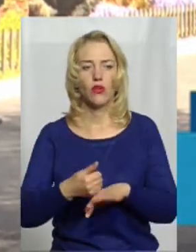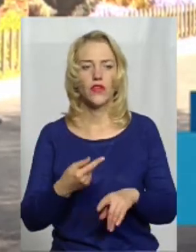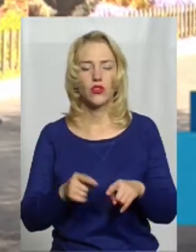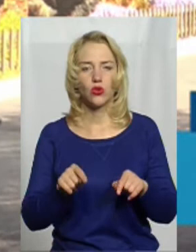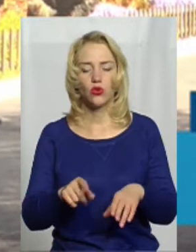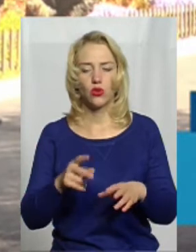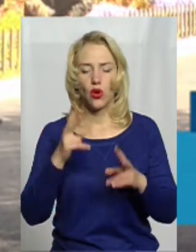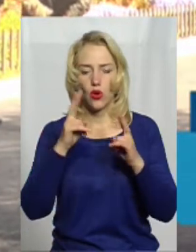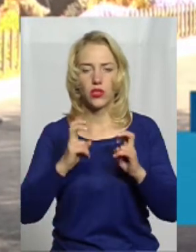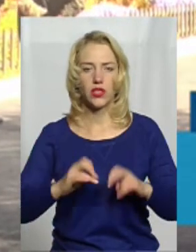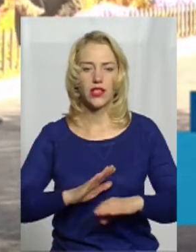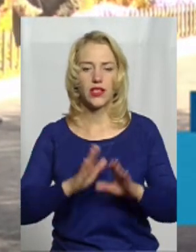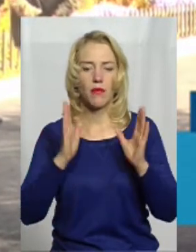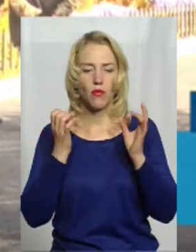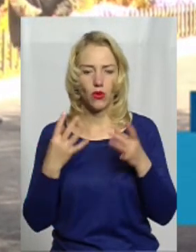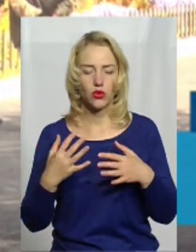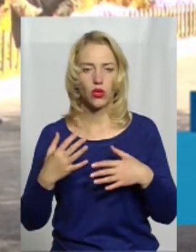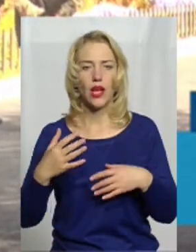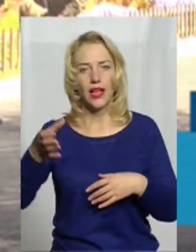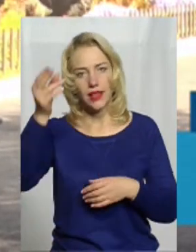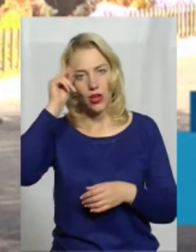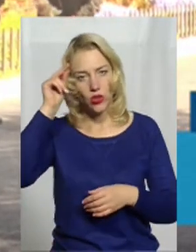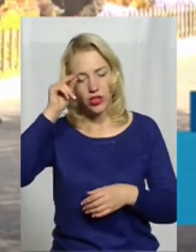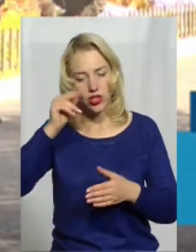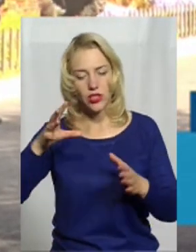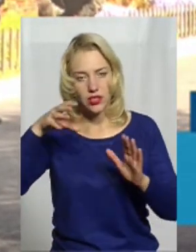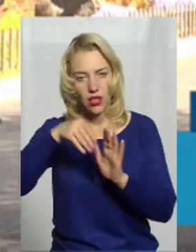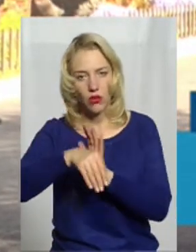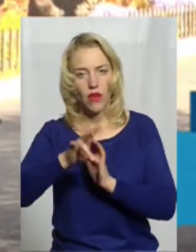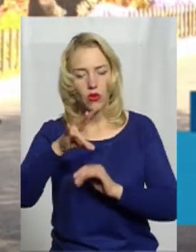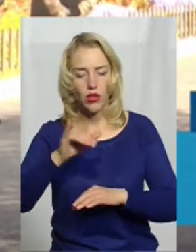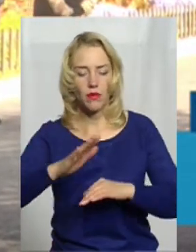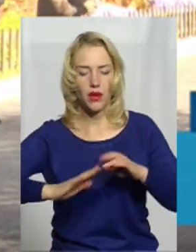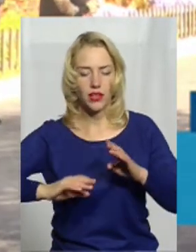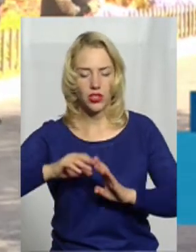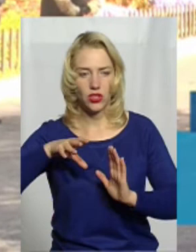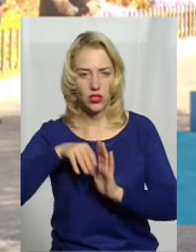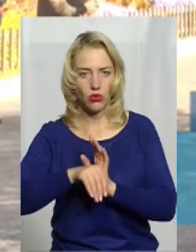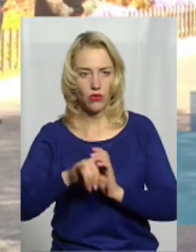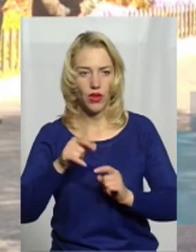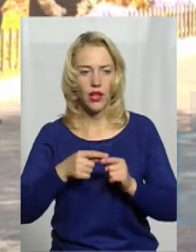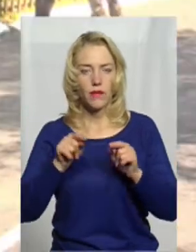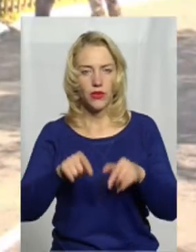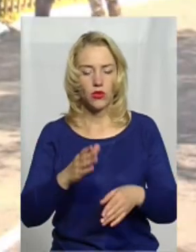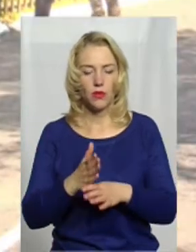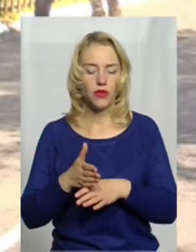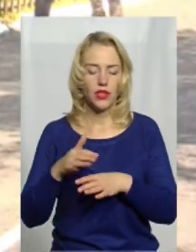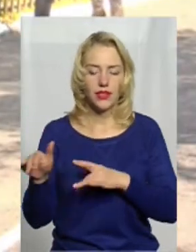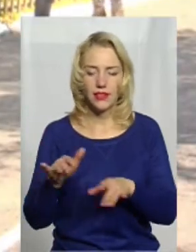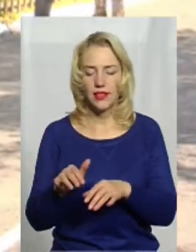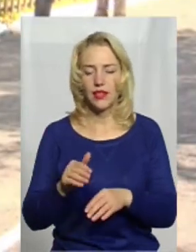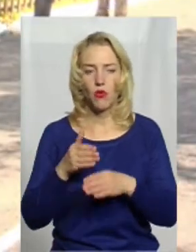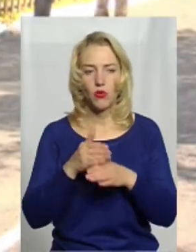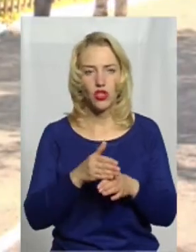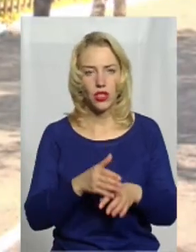практична складова, теоретична складова, але і практична складова саме безпосередньо дії помічників, дії інспекторів